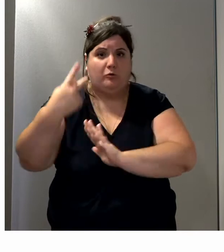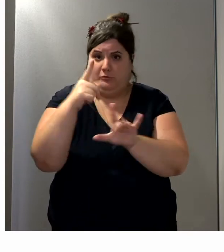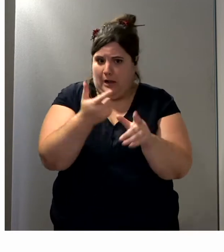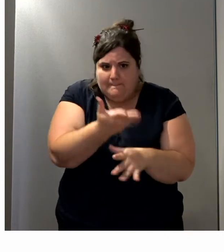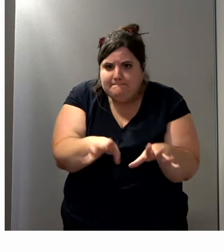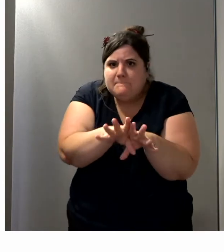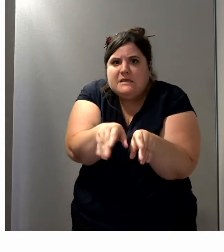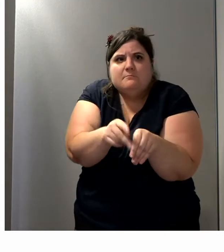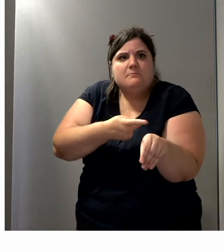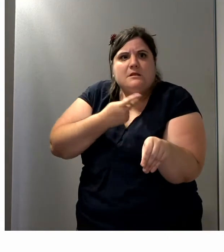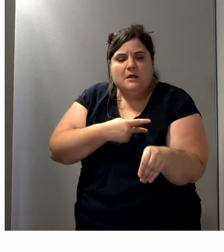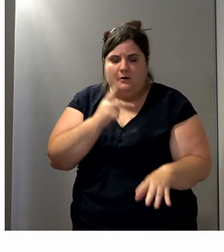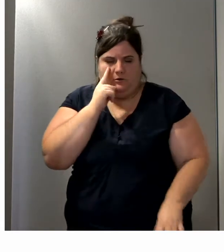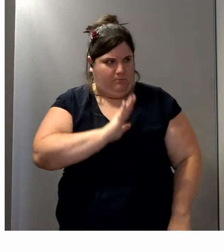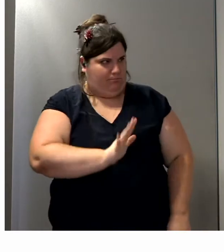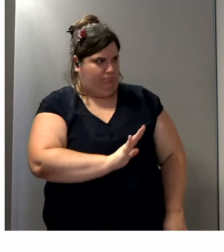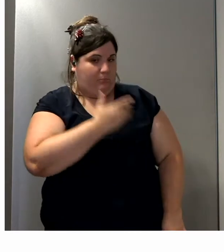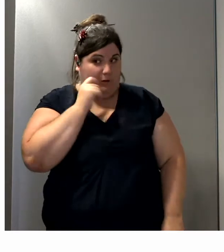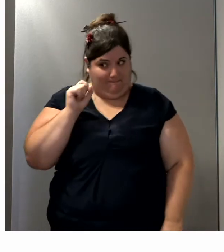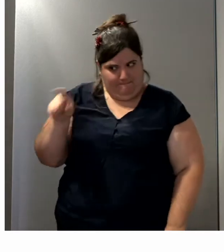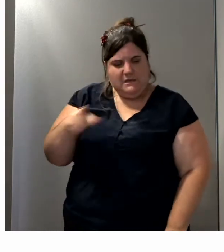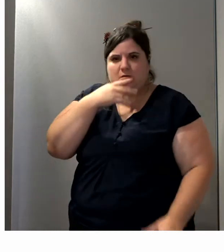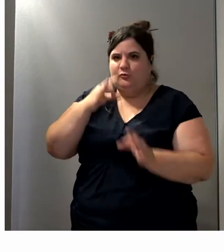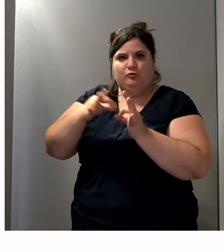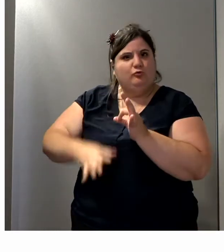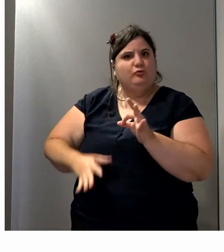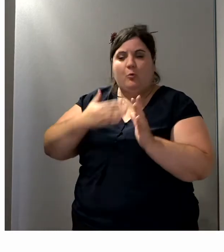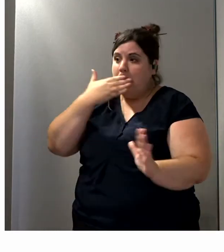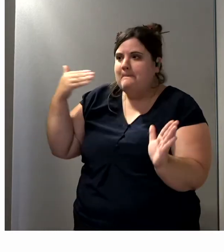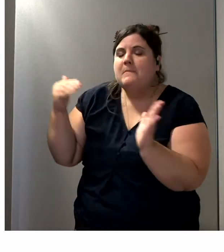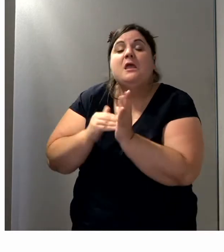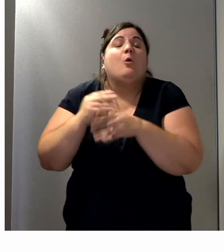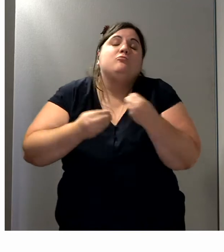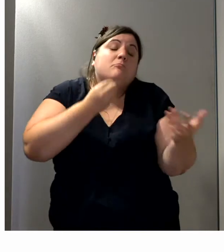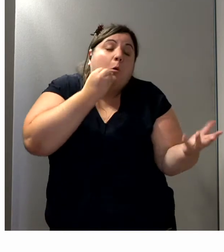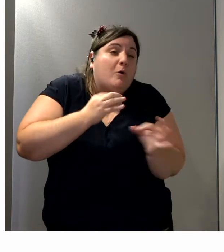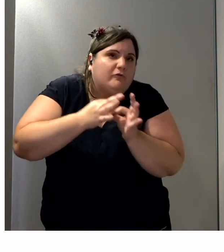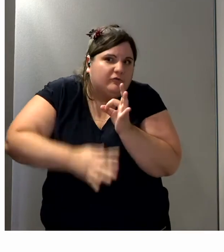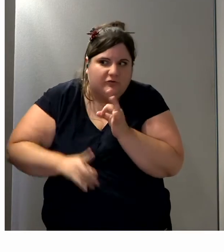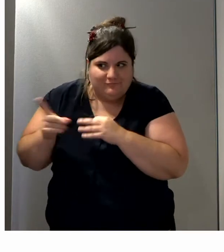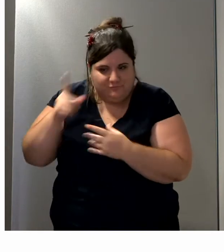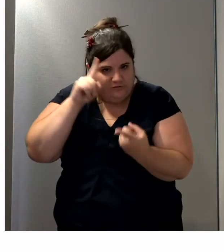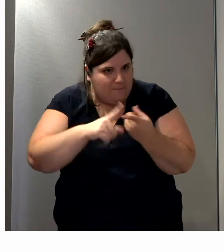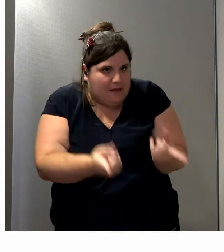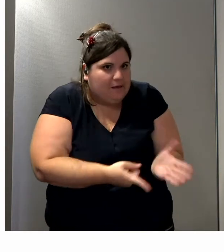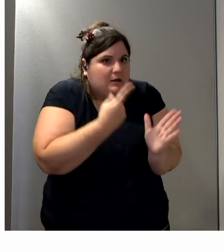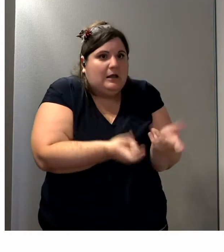meilleure solution pour... C'est une bonne solution, en tout cas, voire la meilleure, pour conduire une rééducation.